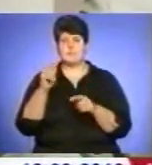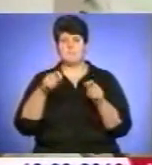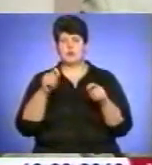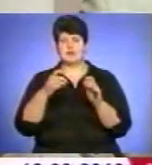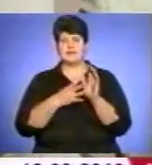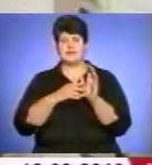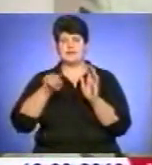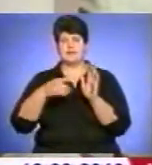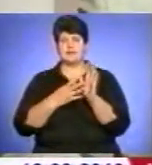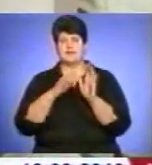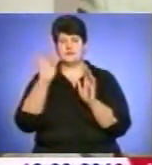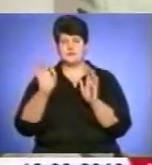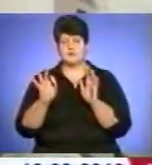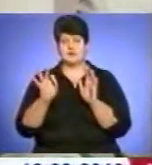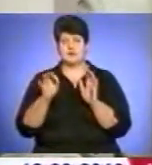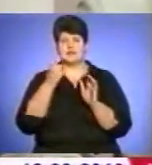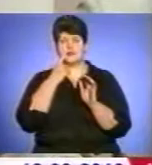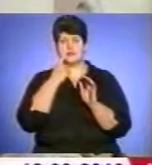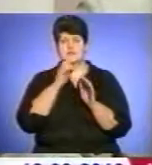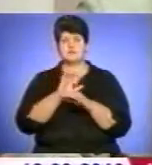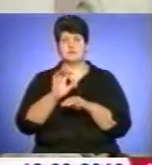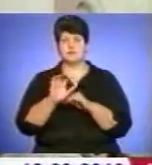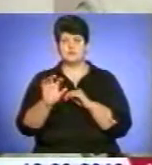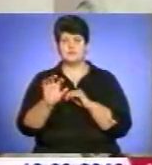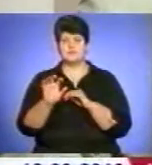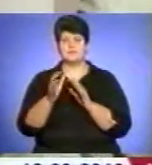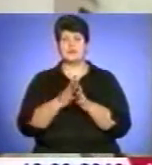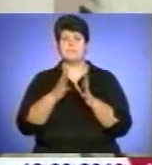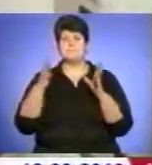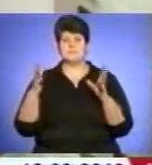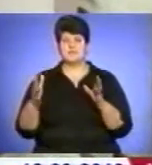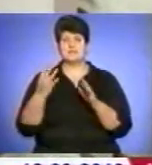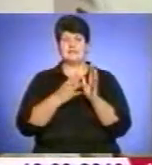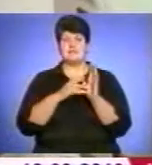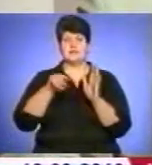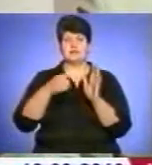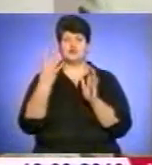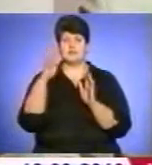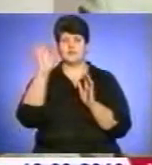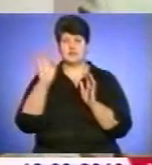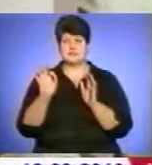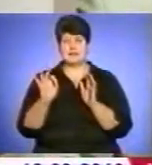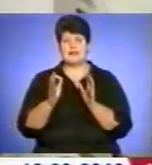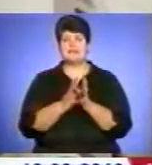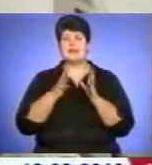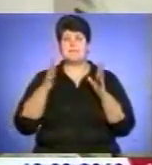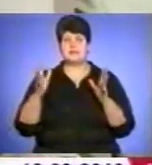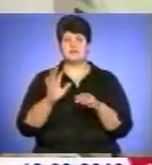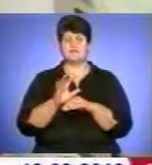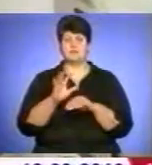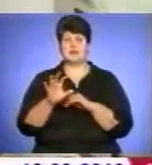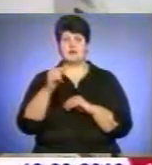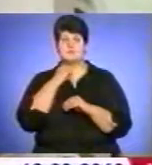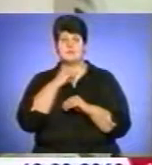,9% і яєць вироблено більше до попереднього року 9,4%. Найбільшими виробниками м'яса